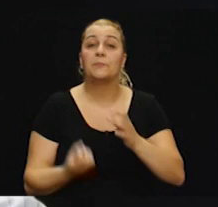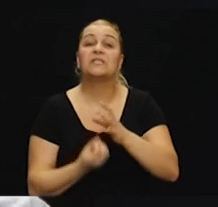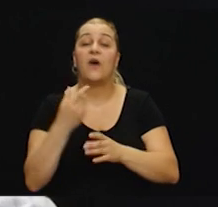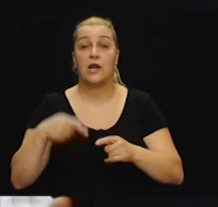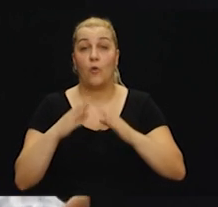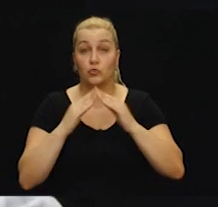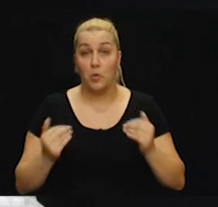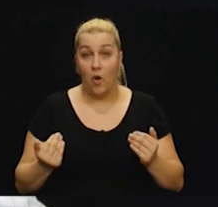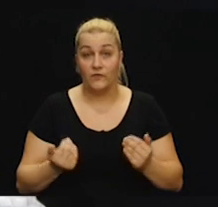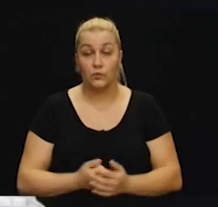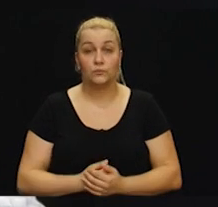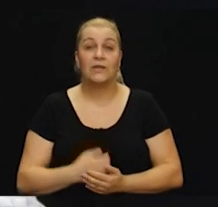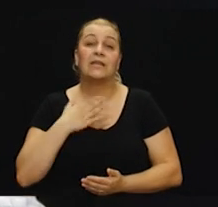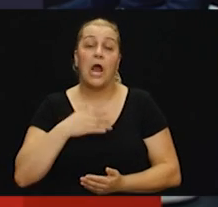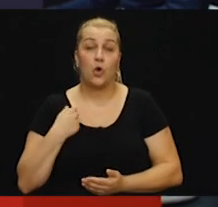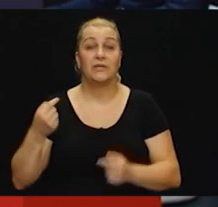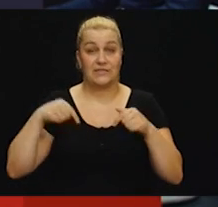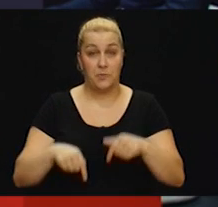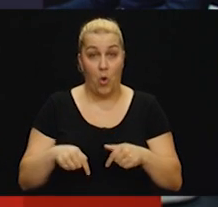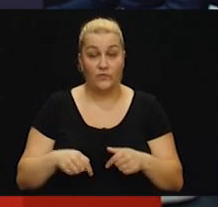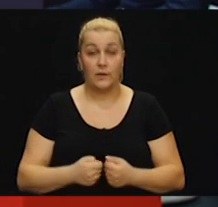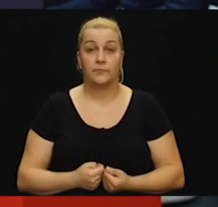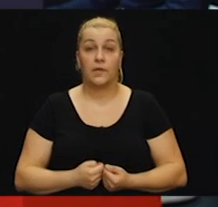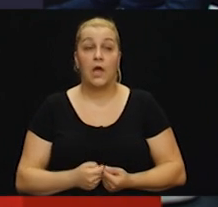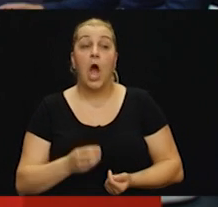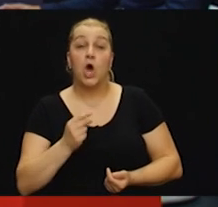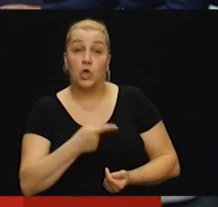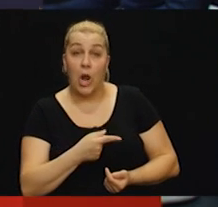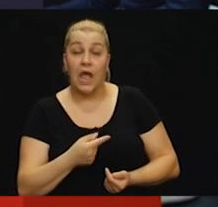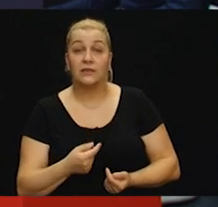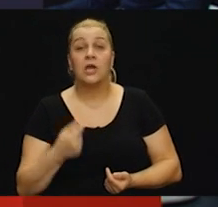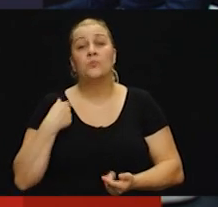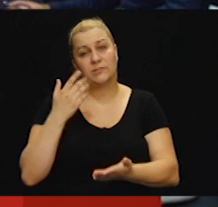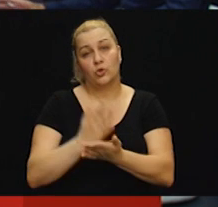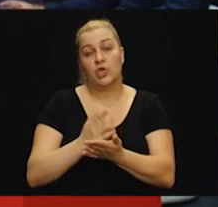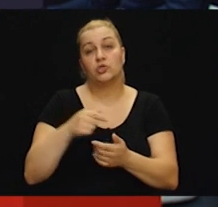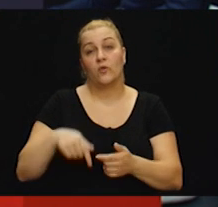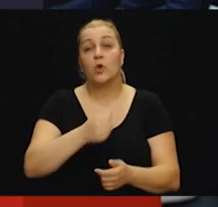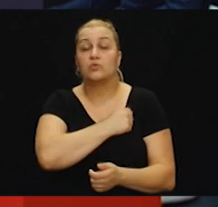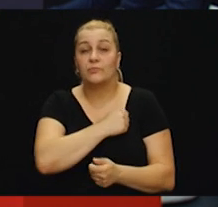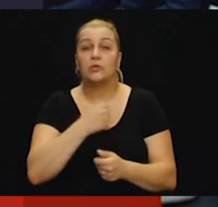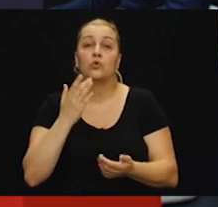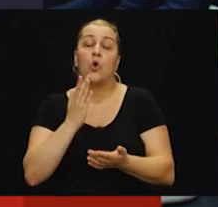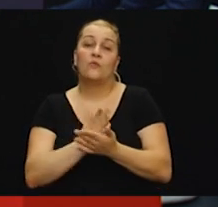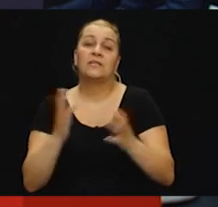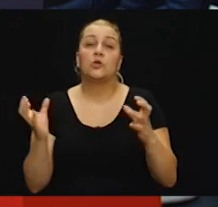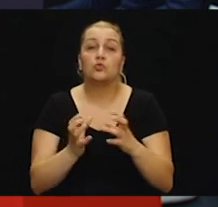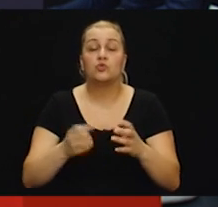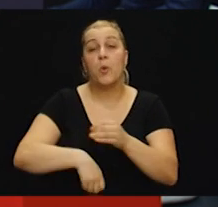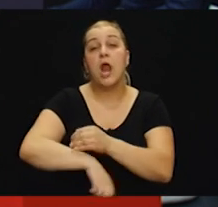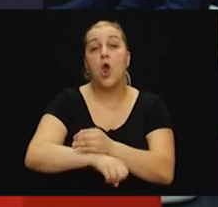ode i raduje da sam ovdje. Rolande, mi smo često ovdje u Splitu, zajedno se družimo na nogometnim